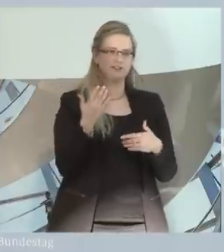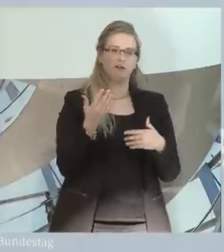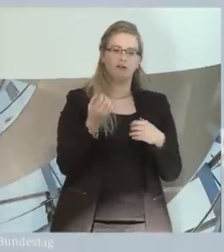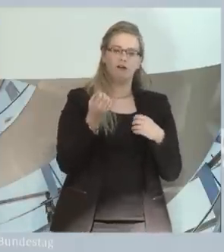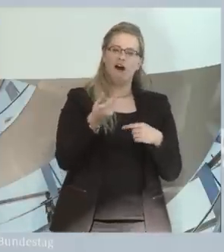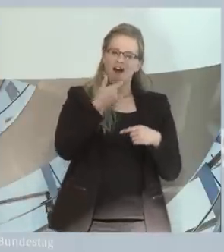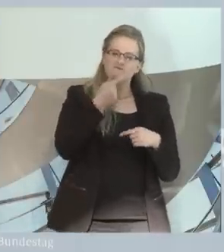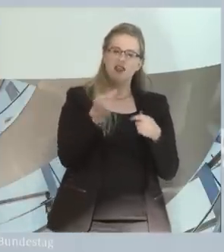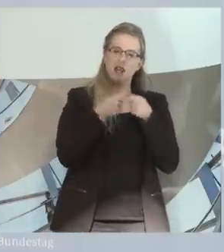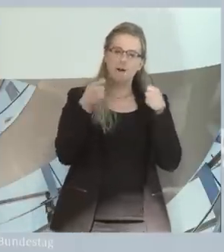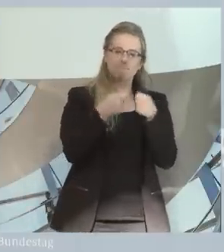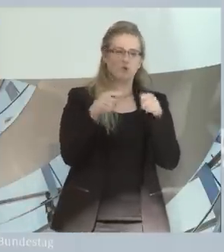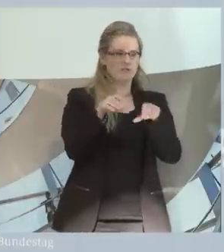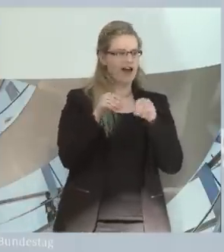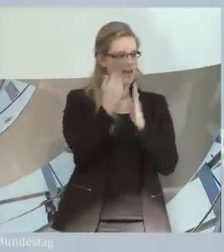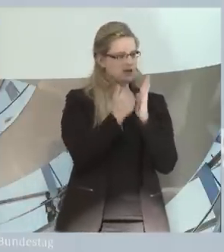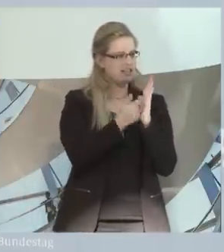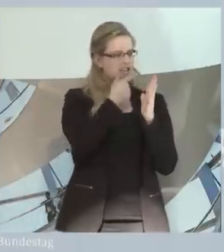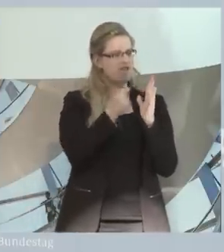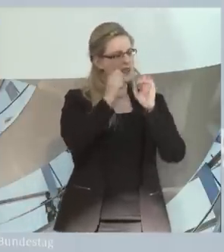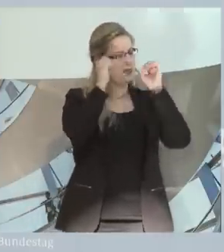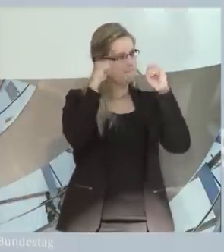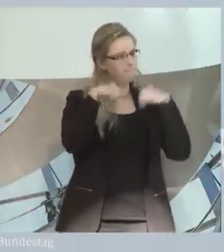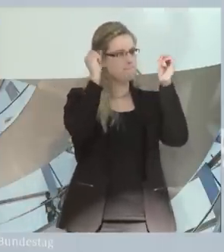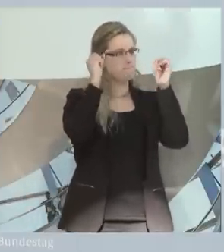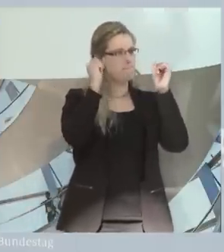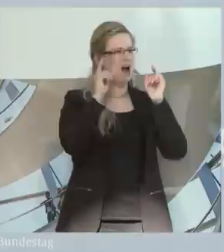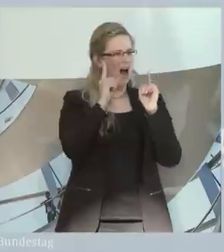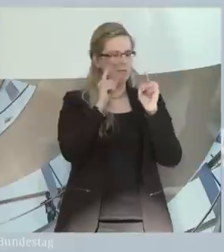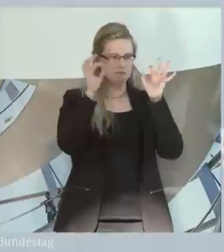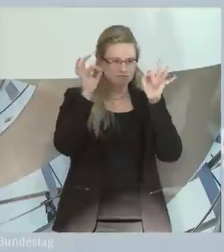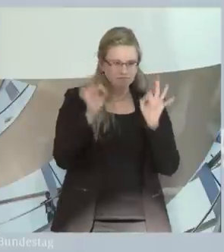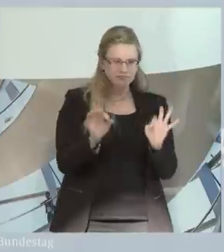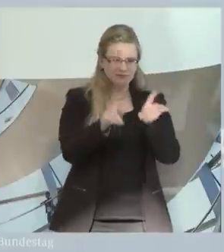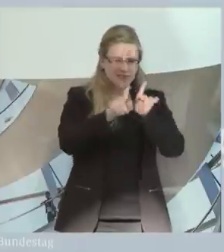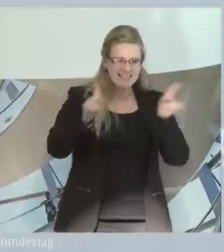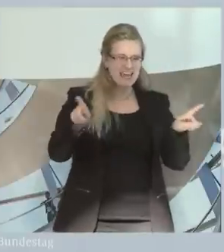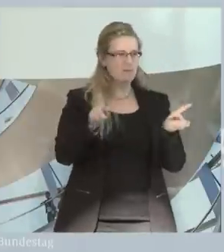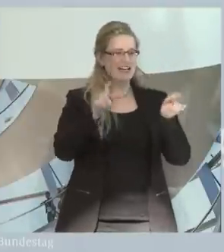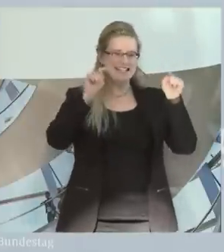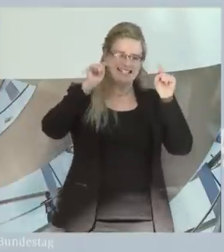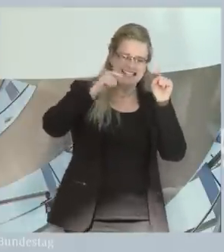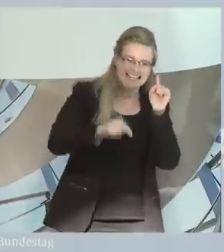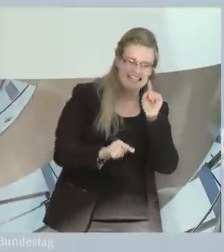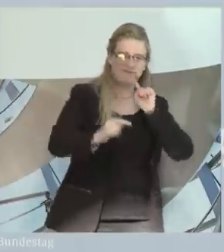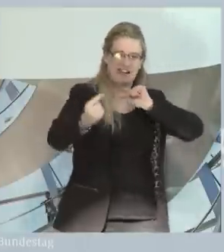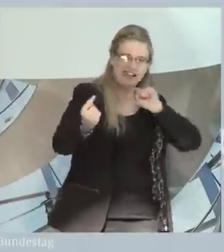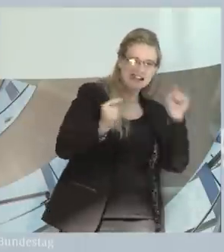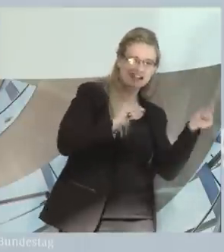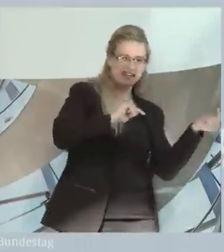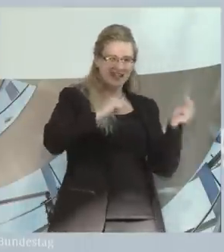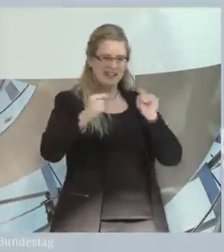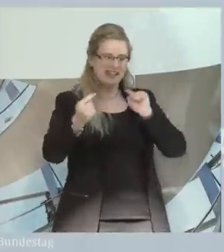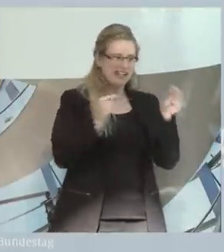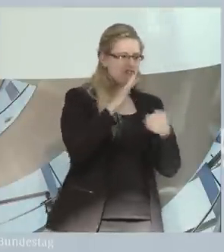ein Bundesteilhabegesetz, aber je intensiver man in diese Thematik einsteigt, umso komplexer werden